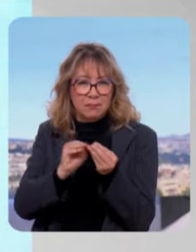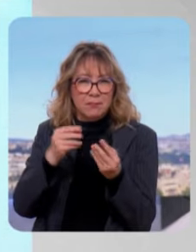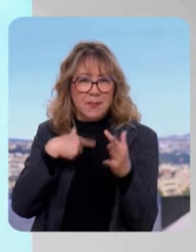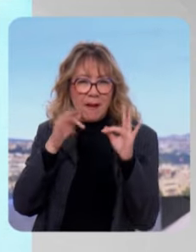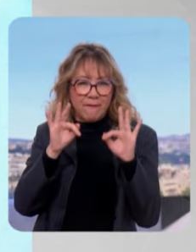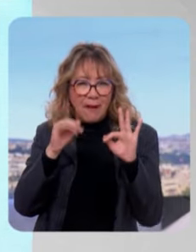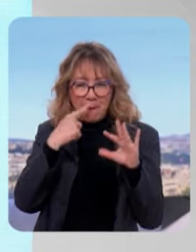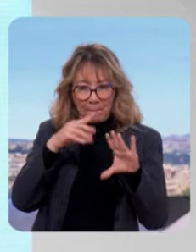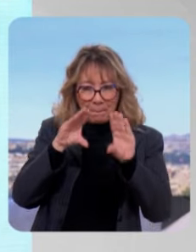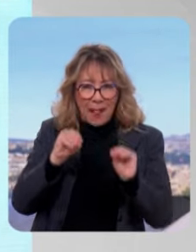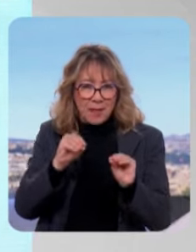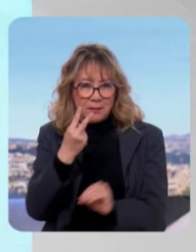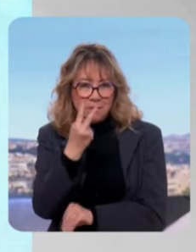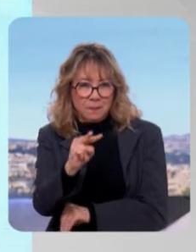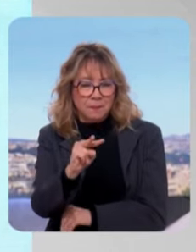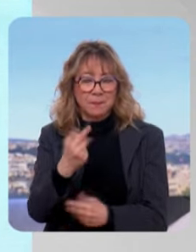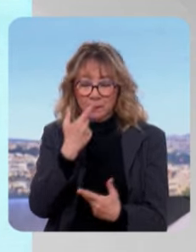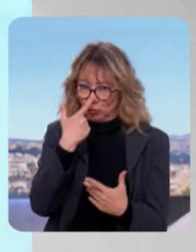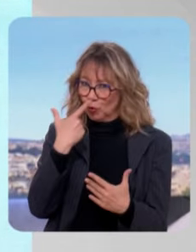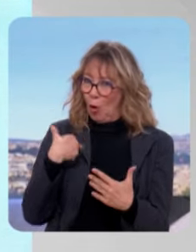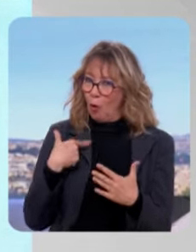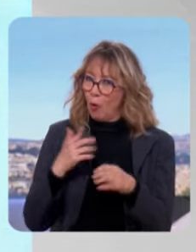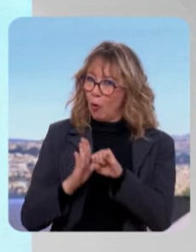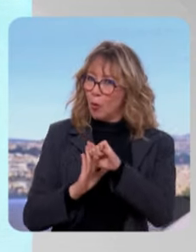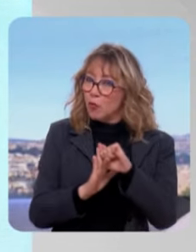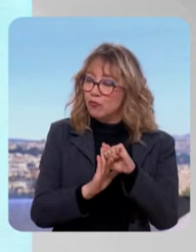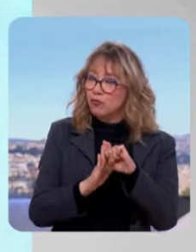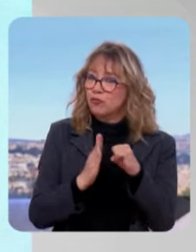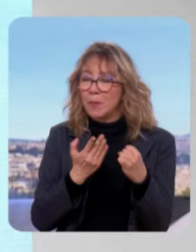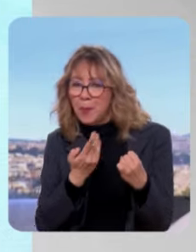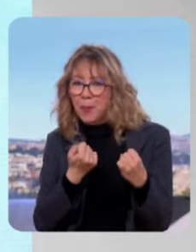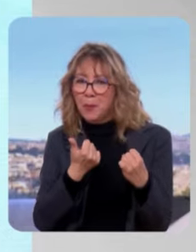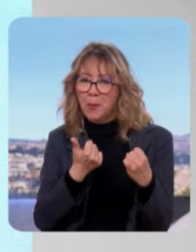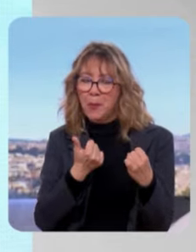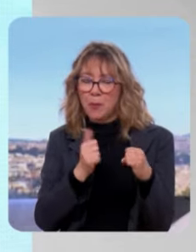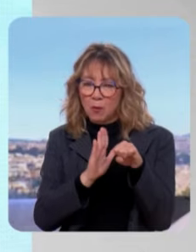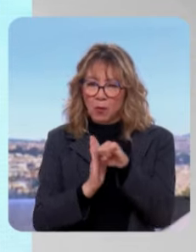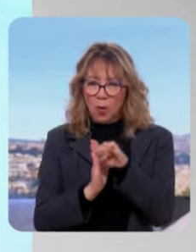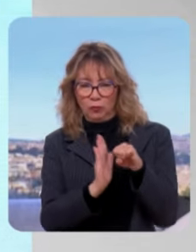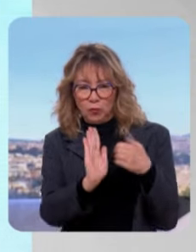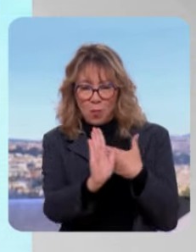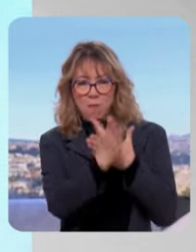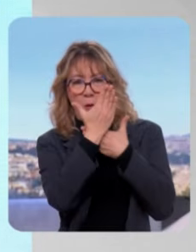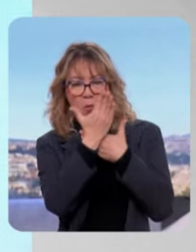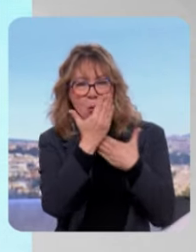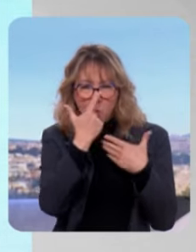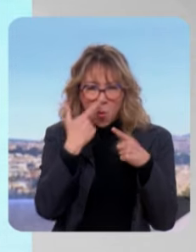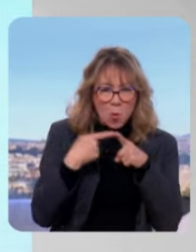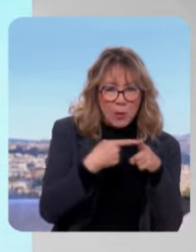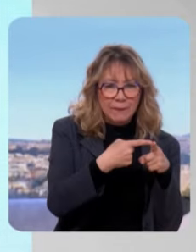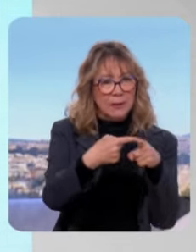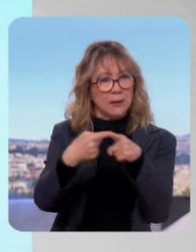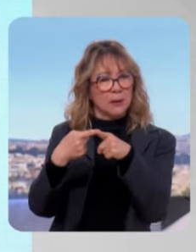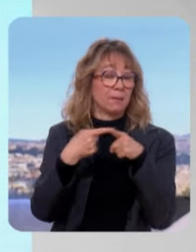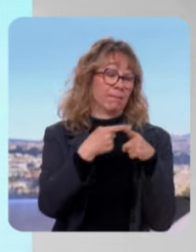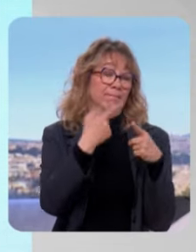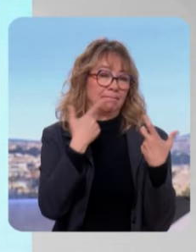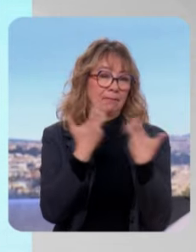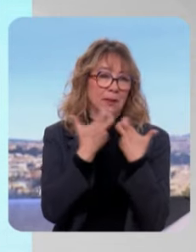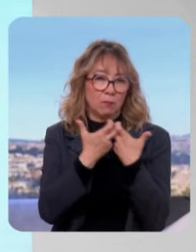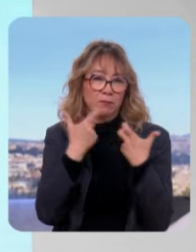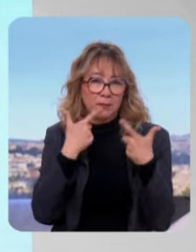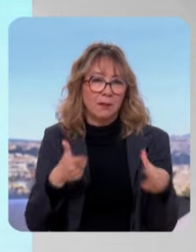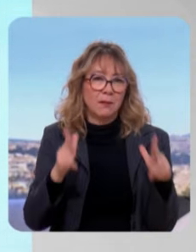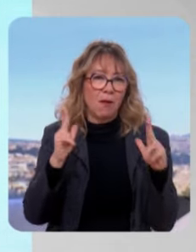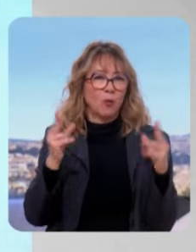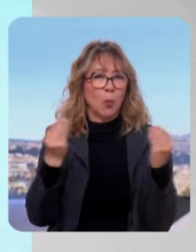campagne. Dans la gauche, une gauche qu'on a surtout vue cette semaine s'illustrer par ses divisions. Il y a eu une séquence que beaucoup de gens ont